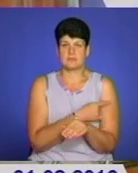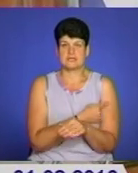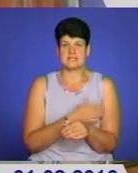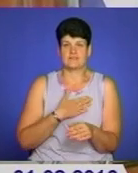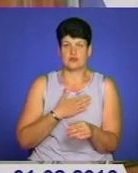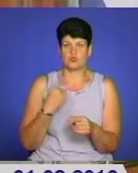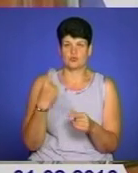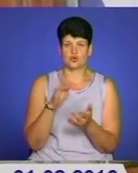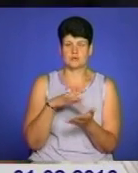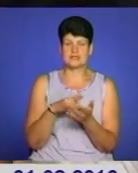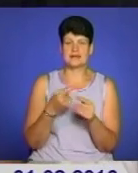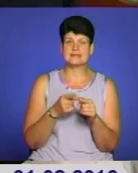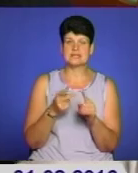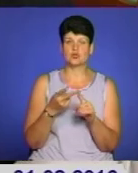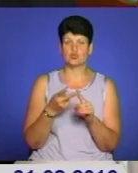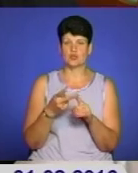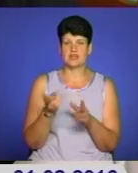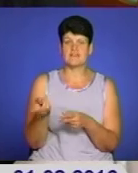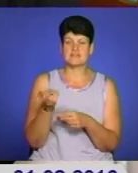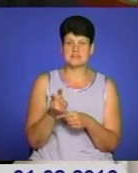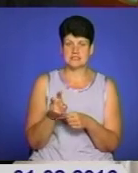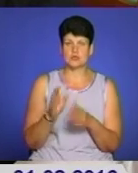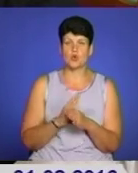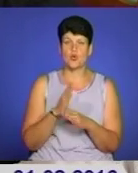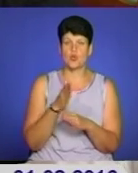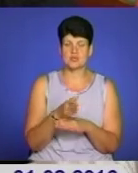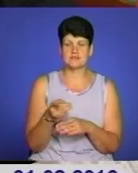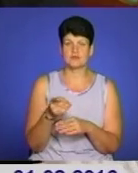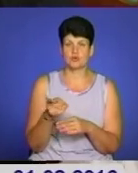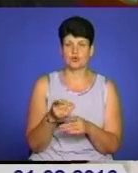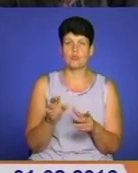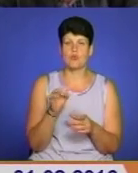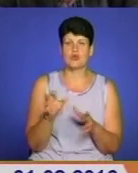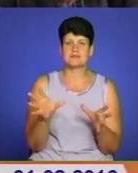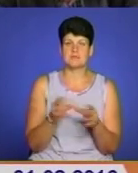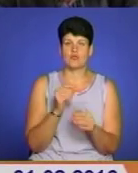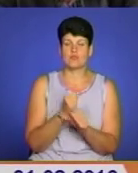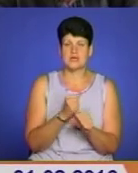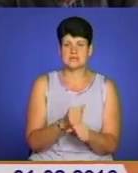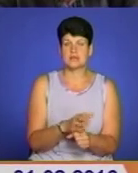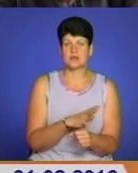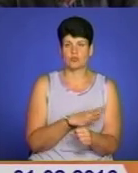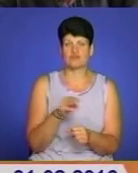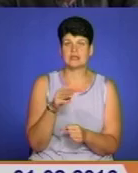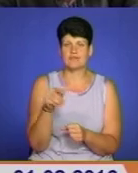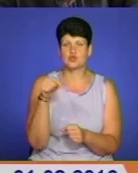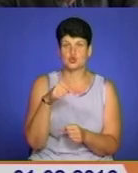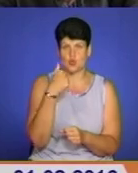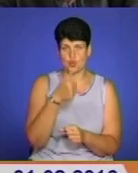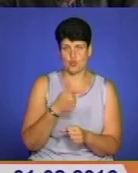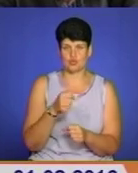центрі. Це вже другий візит гостей у Тернопіль після підписання меморандуму про співпрацю, який відбувся у травні цього року.